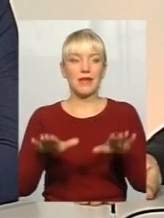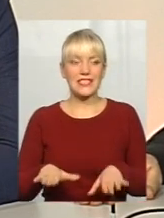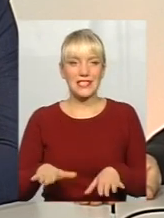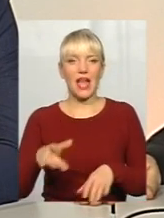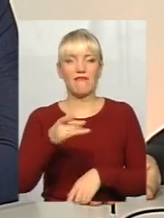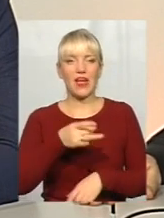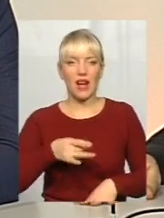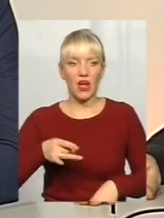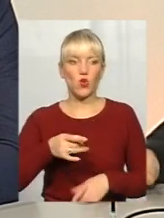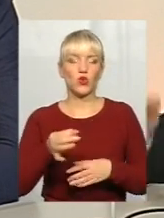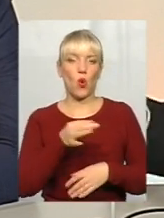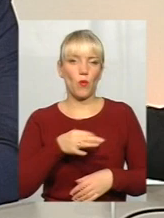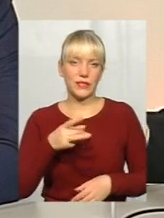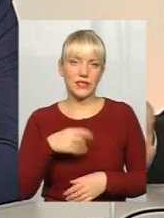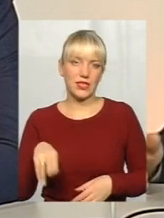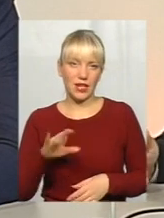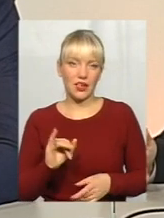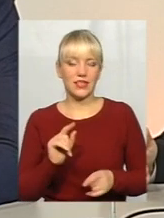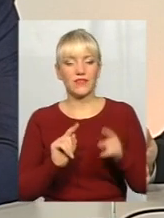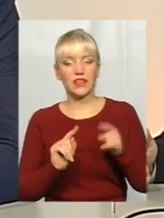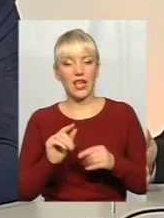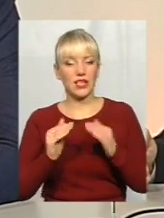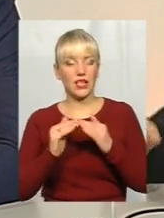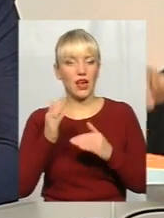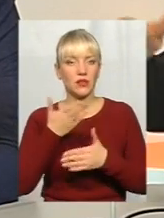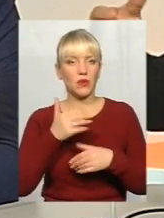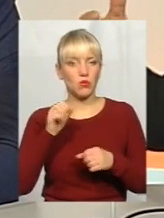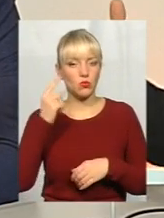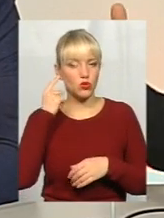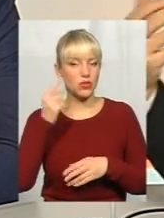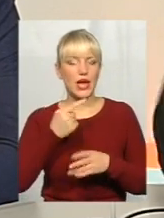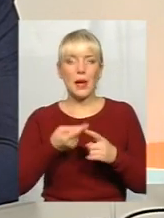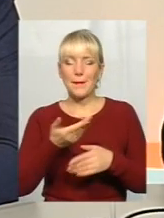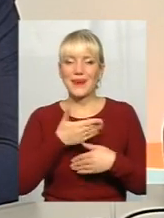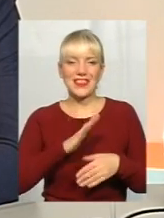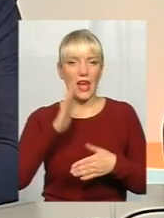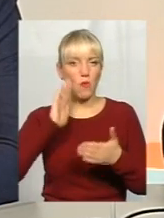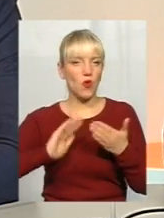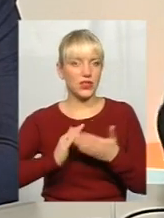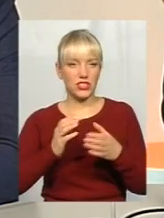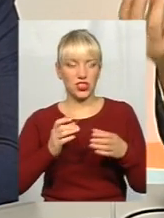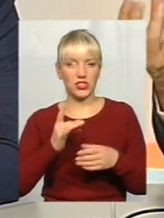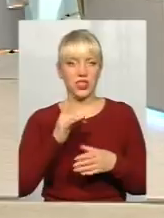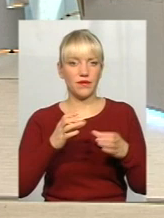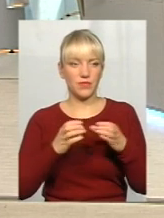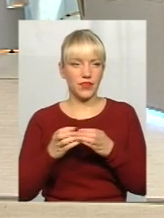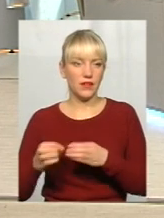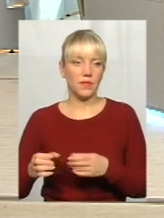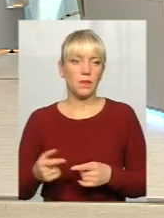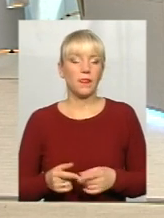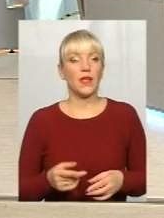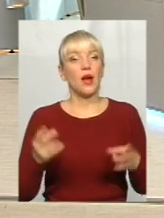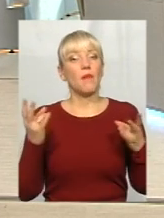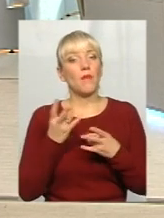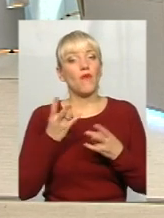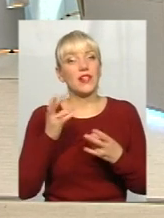районні, обласні ради. В яких радах можна почути, ми не політичні органи, але ж насправді політичні. Як вони не політичні органи? Мали б